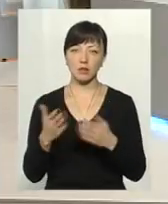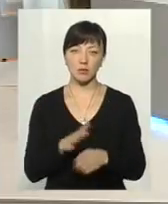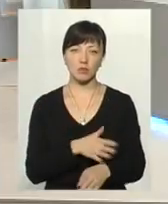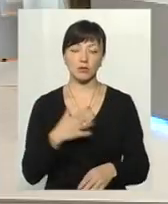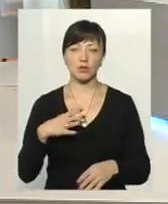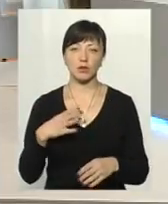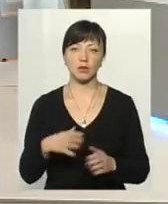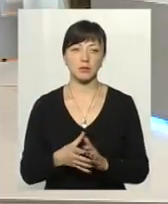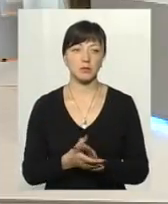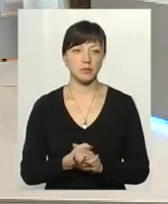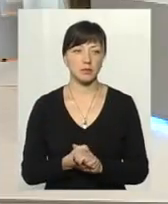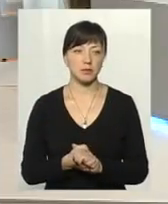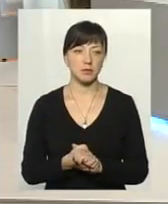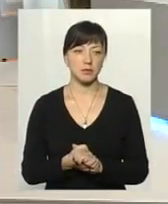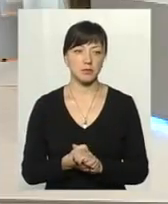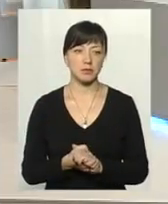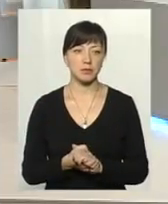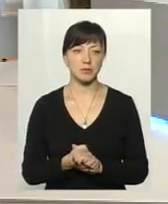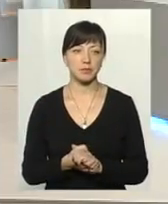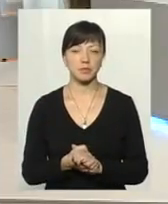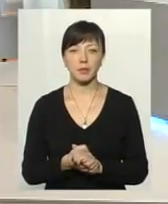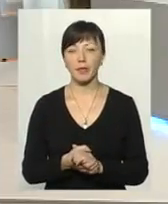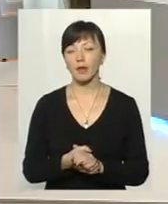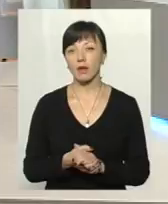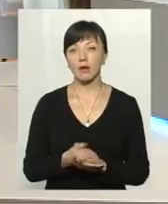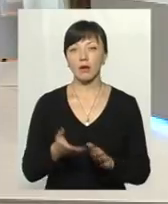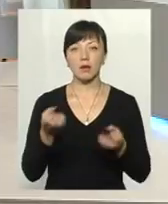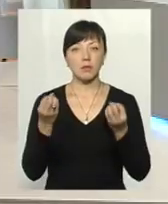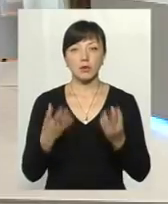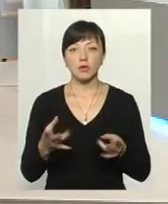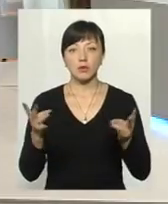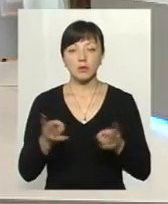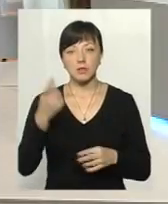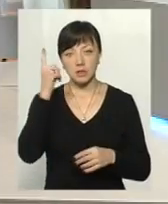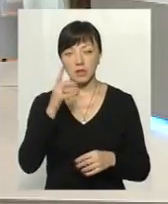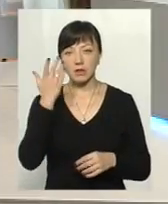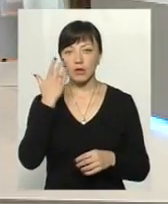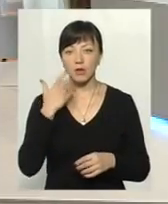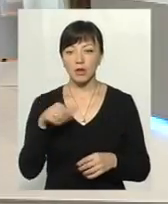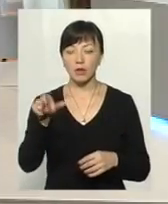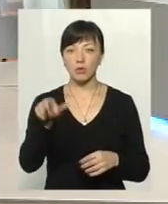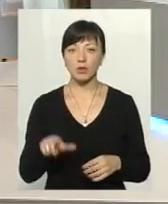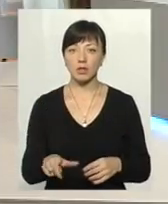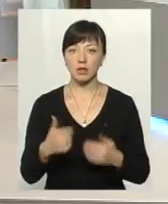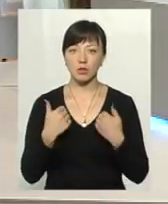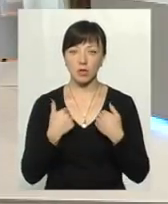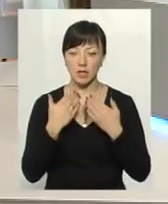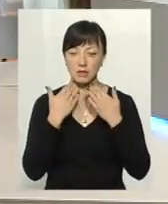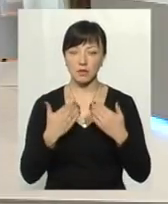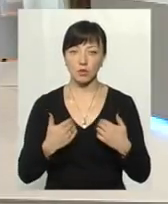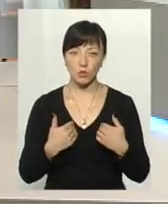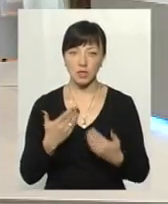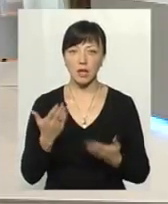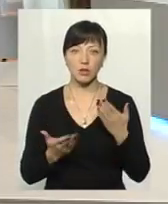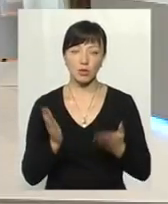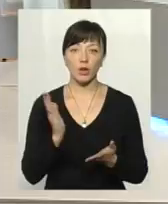з ними працюємо, і, можливо, ще й нема по них даних. Тобто, тут просто необхідно знати, коли людина до нас звернулася,